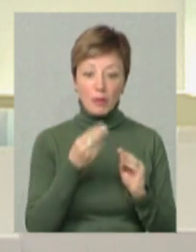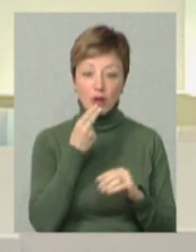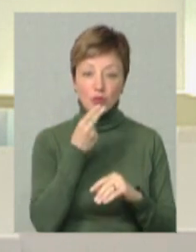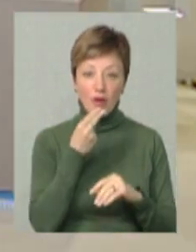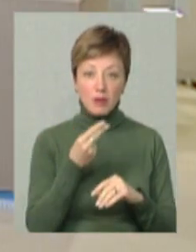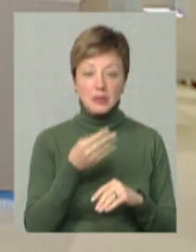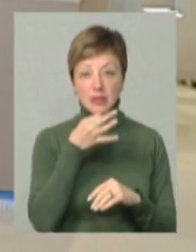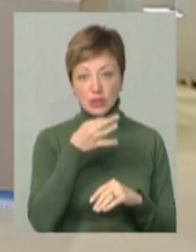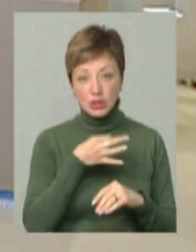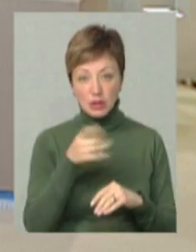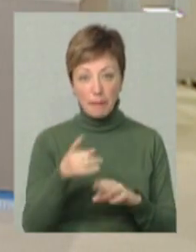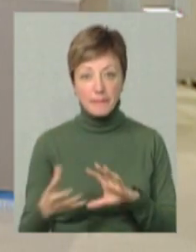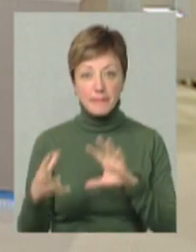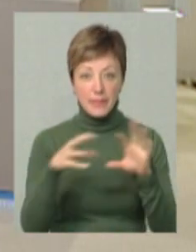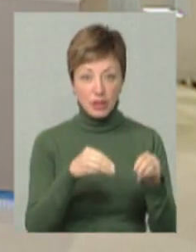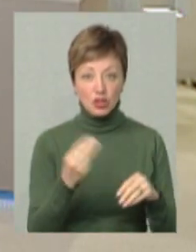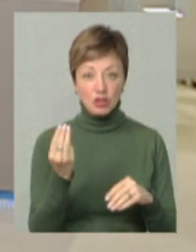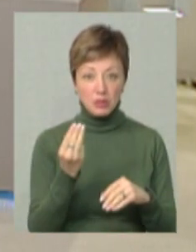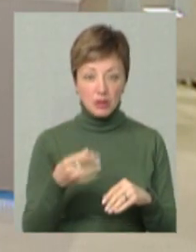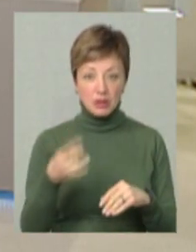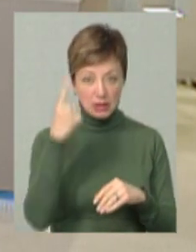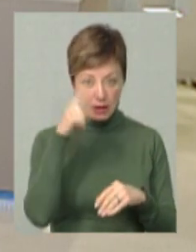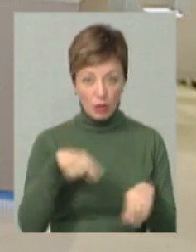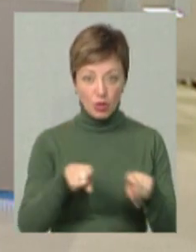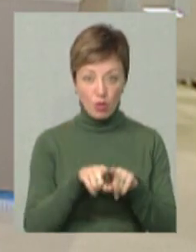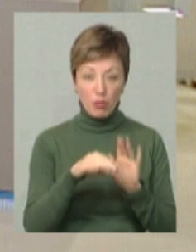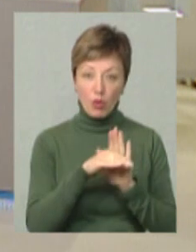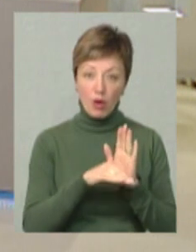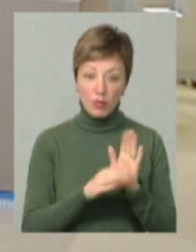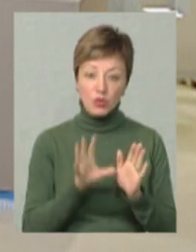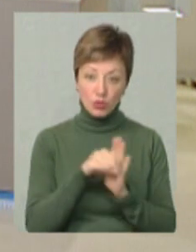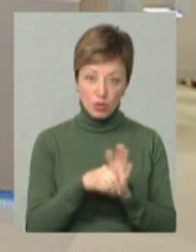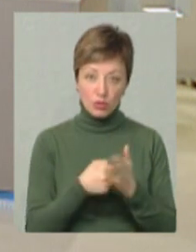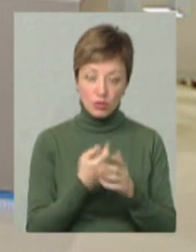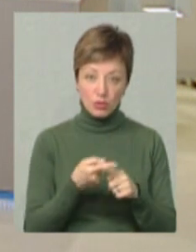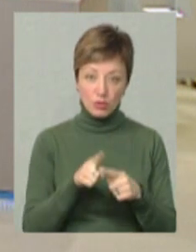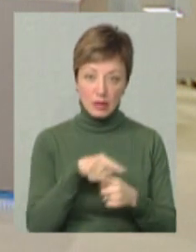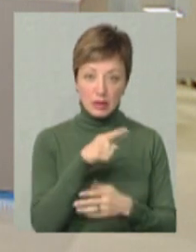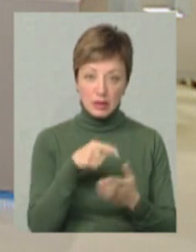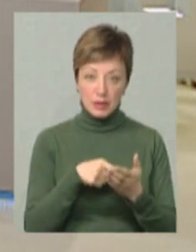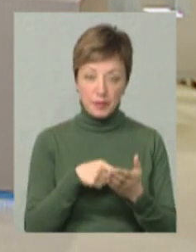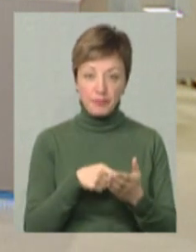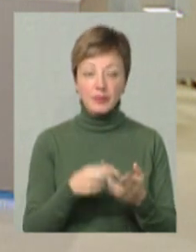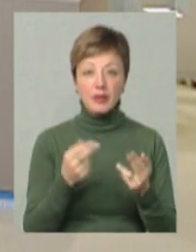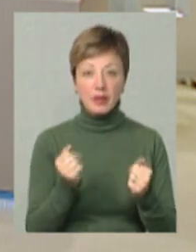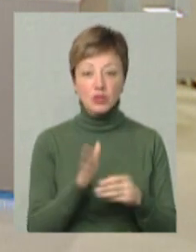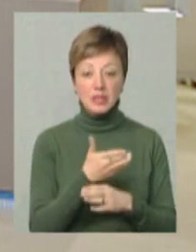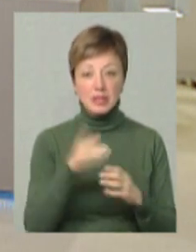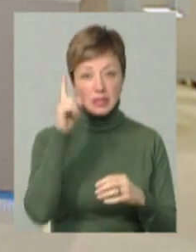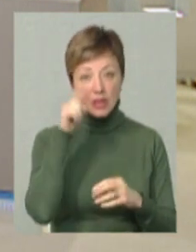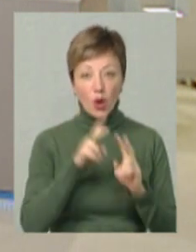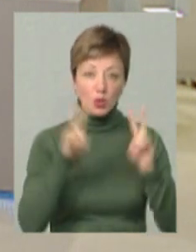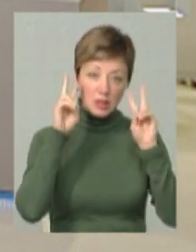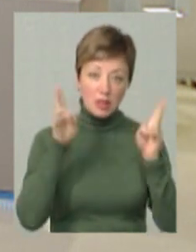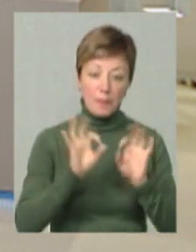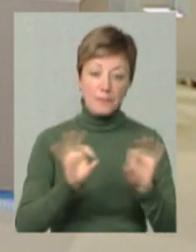харчуванням. Скажіть, чи переселенці, які на Шепетівщині знають про таку програму чи долучаються до неї? Частина, звичайно, знає. Ті, що не знають,